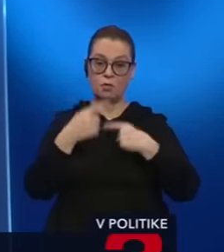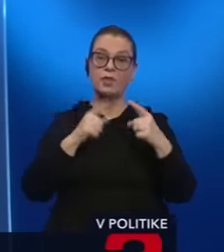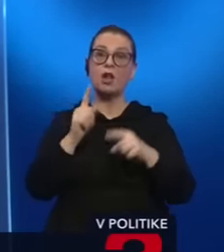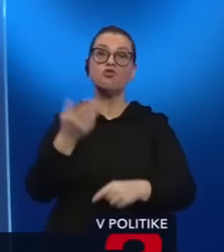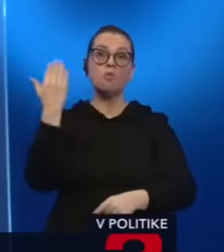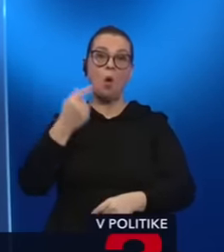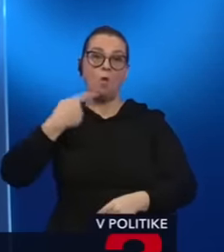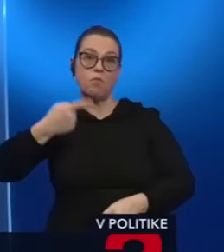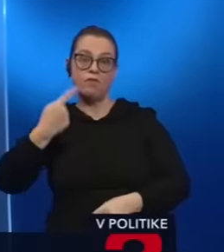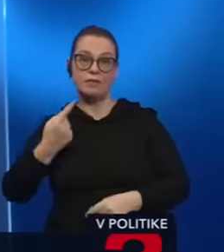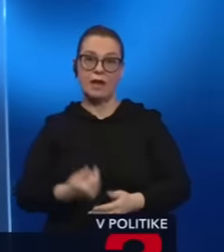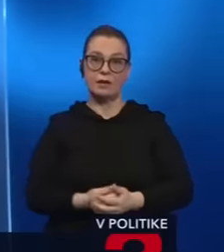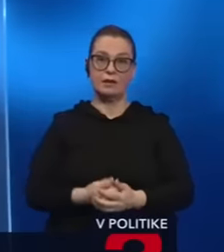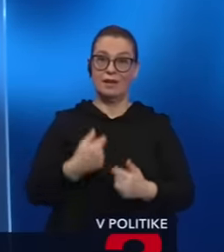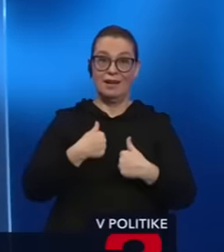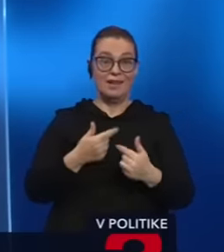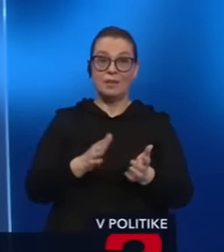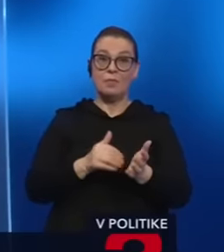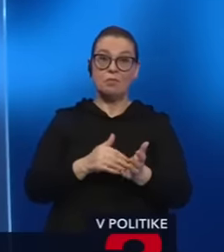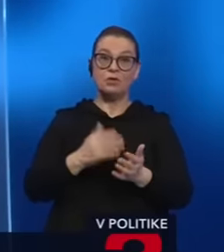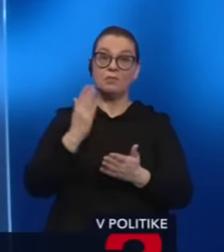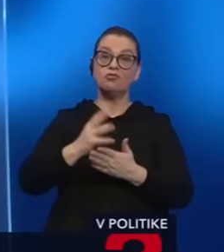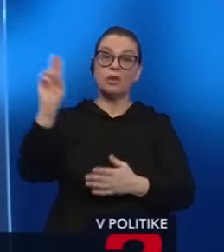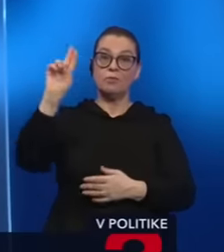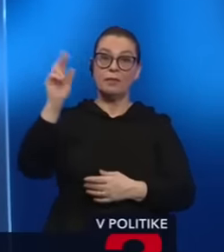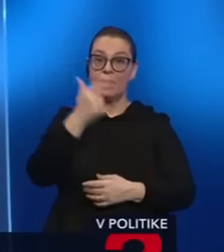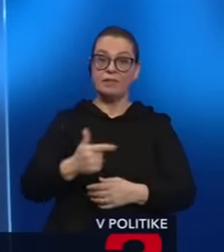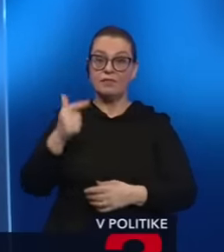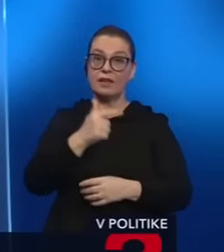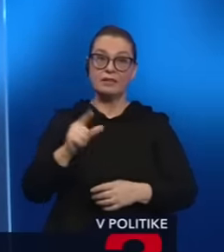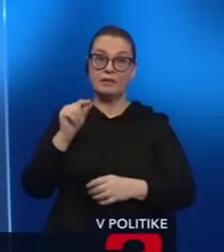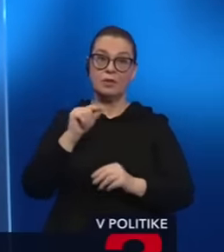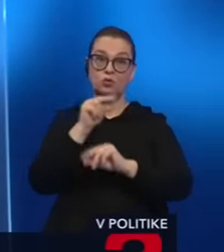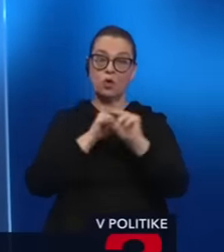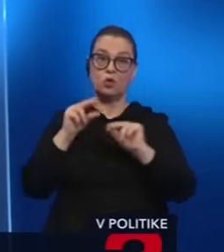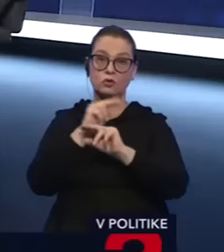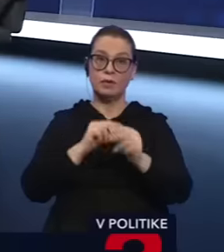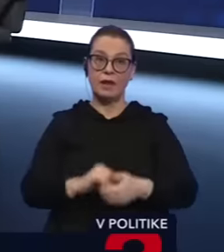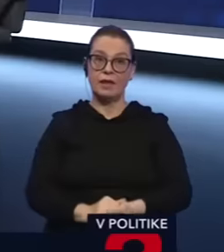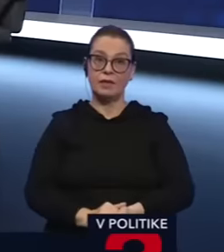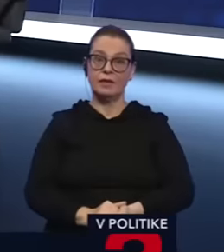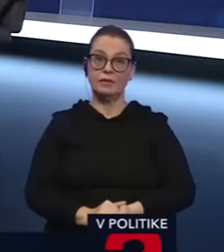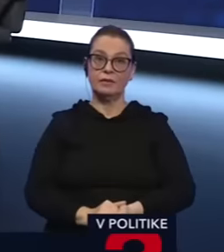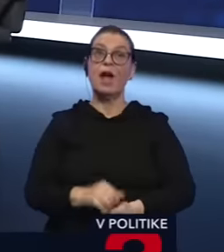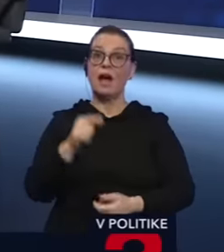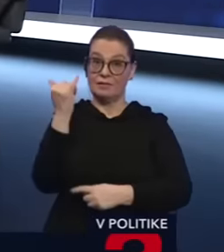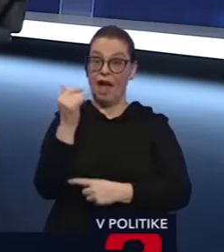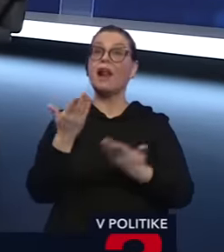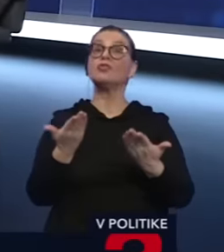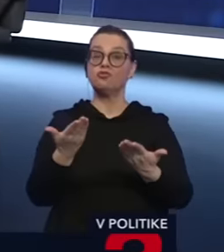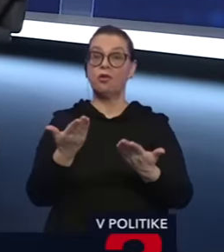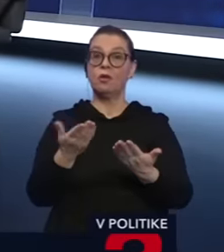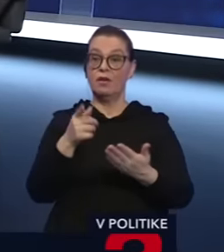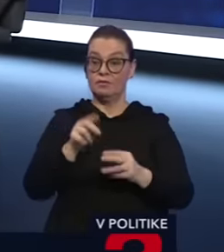tam zaznelo. Ja sa nechce, nemám potrebu prihlásiť vždy na 20 minút do rozprávy. nemusíte 20 minút hovoriť. Jasné. Stačí 2 minúty. A pojinta je práve to, že keď